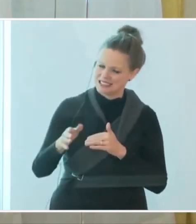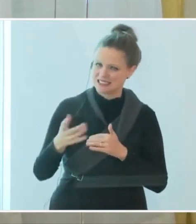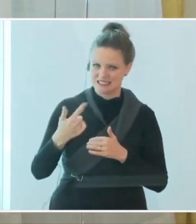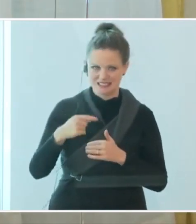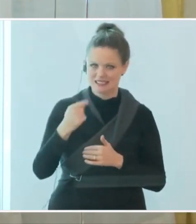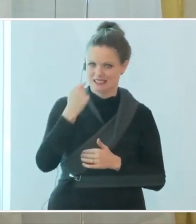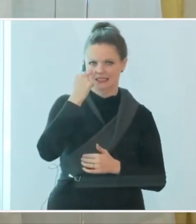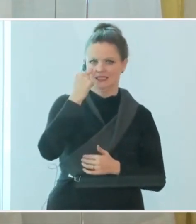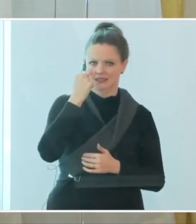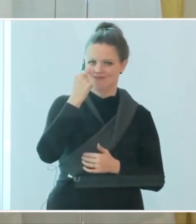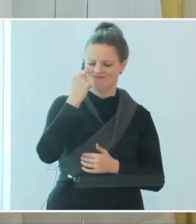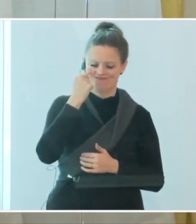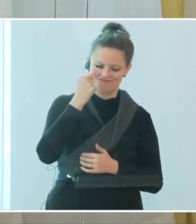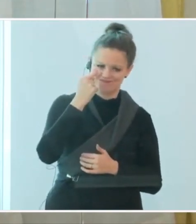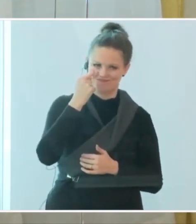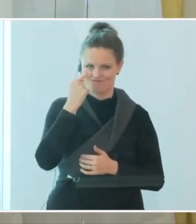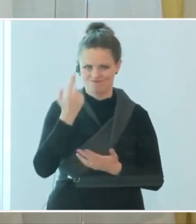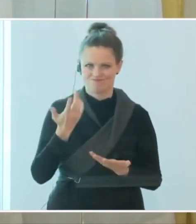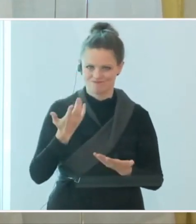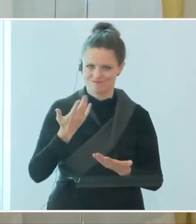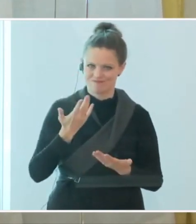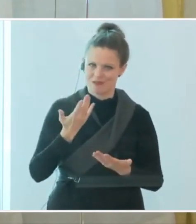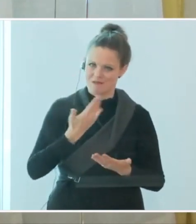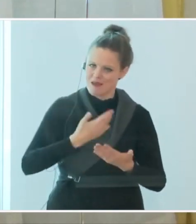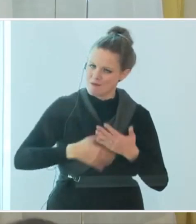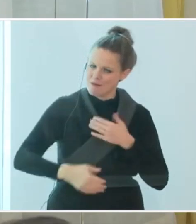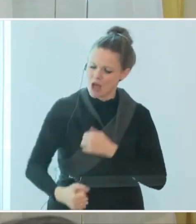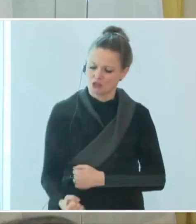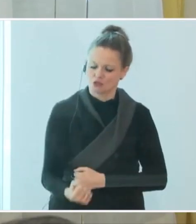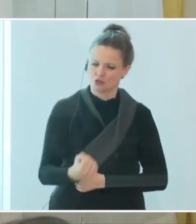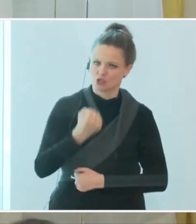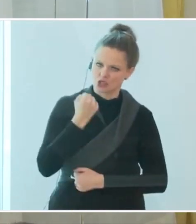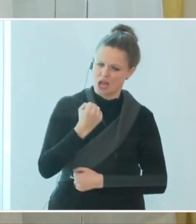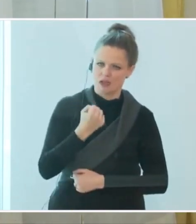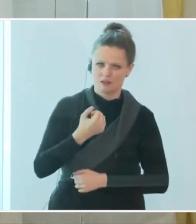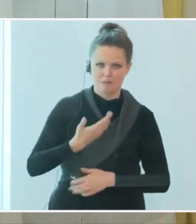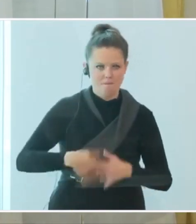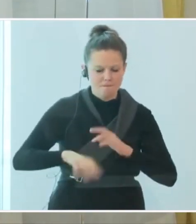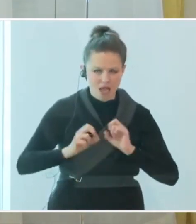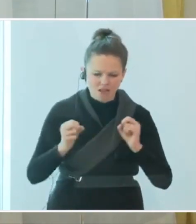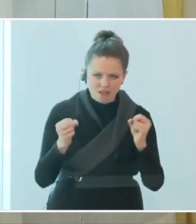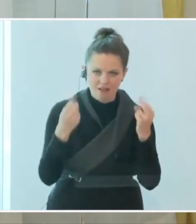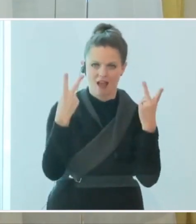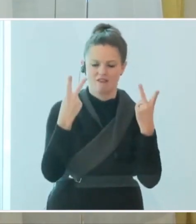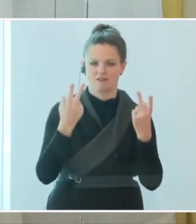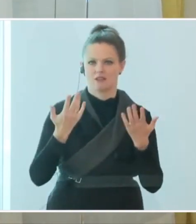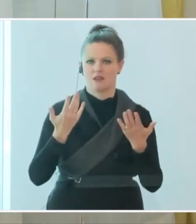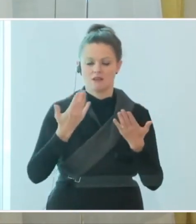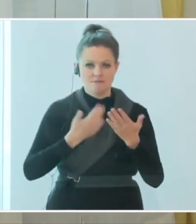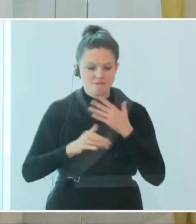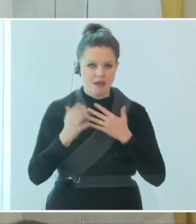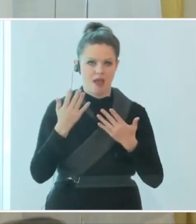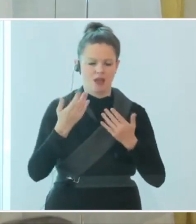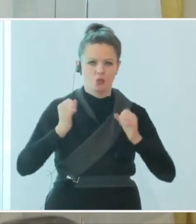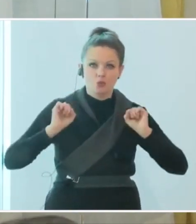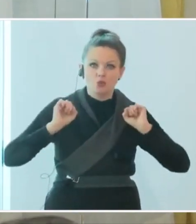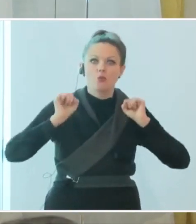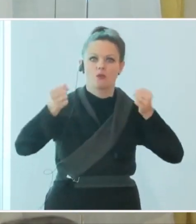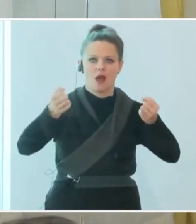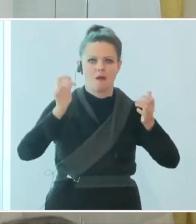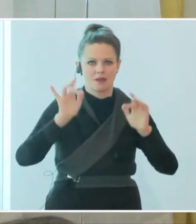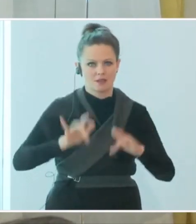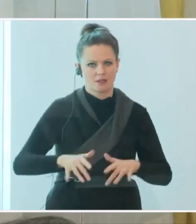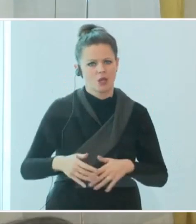erkennen, dass diese Welle noch viel mehr Wucht, noch viel mehr Kraft, noch viel mehr Dynamik